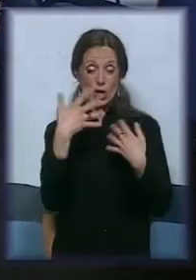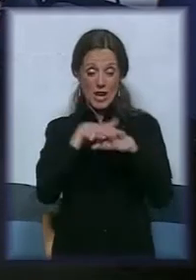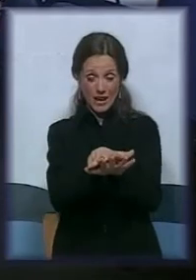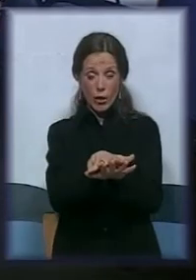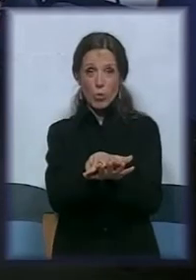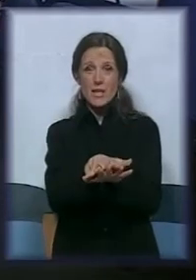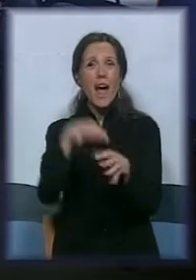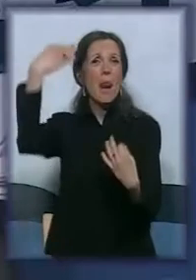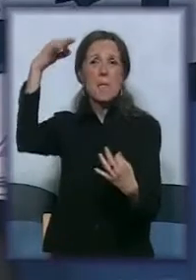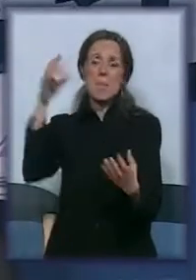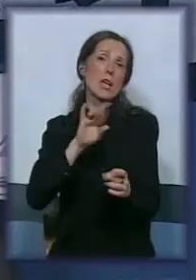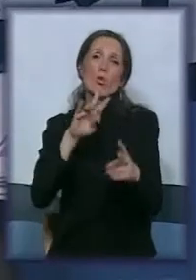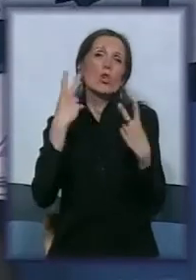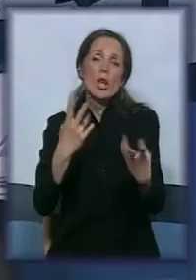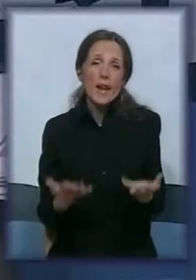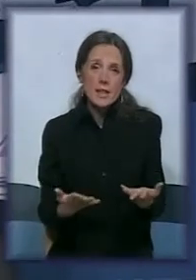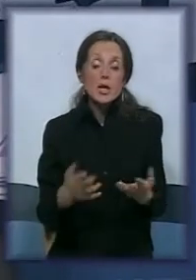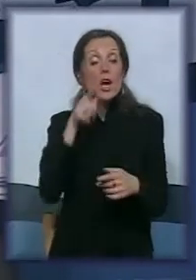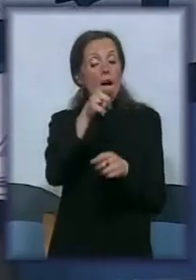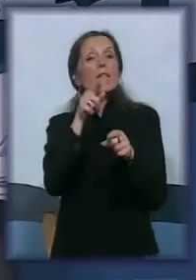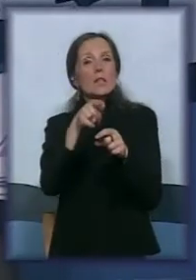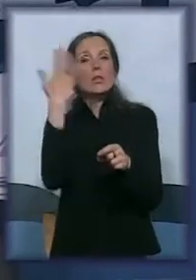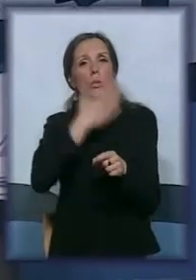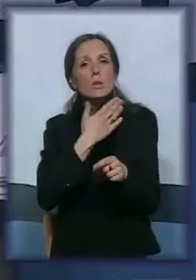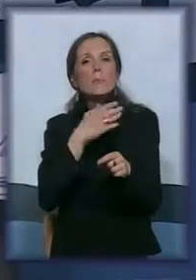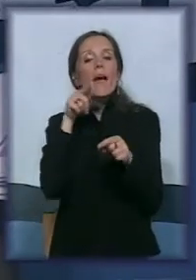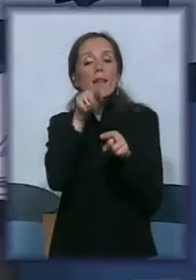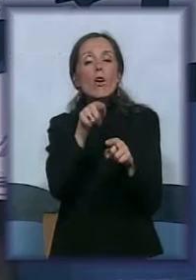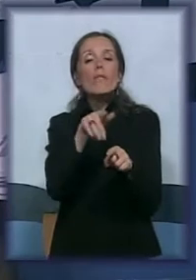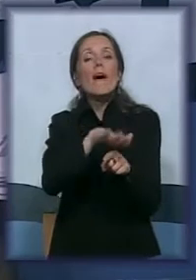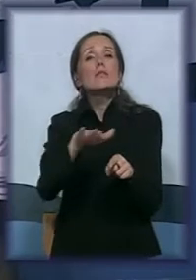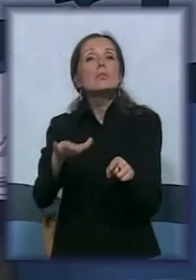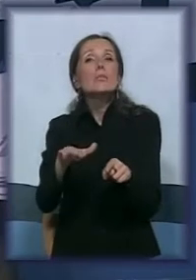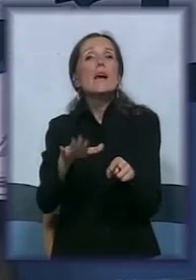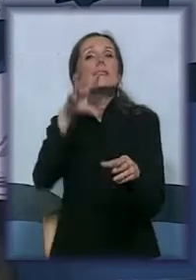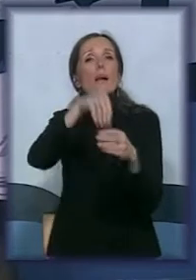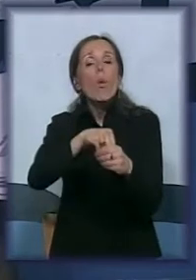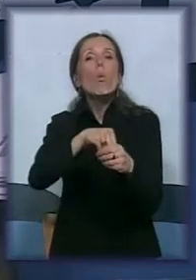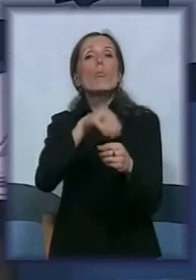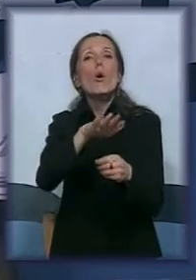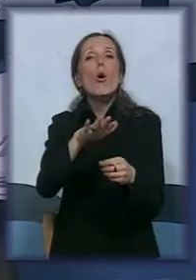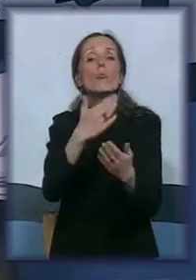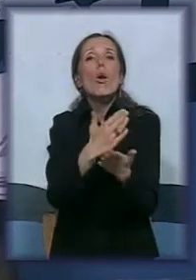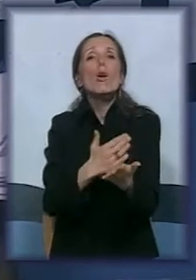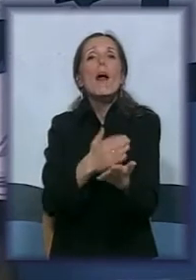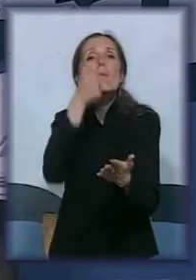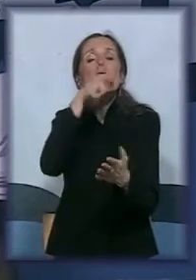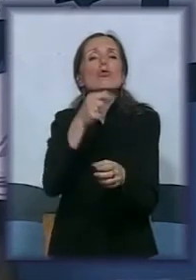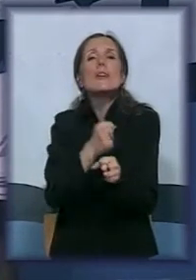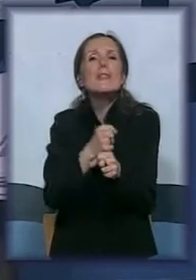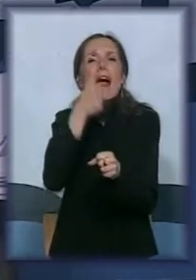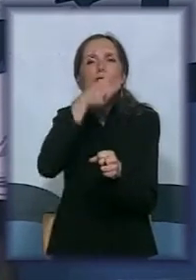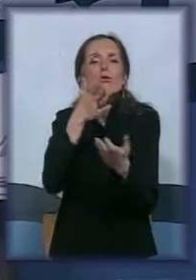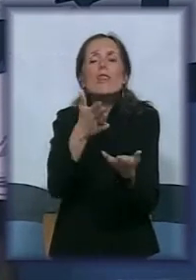ništa. Vi ste to postigli. Kod vas su deca u programima. Šta se radi? Šta vi to tamo nešto